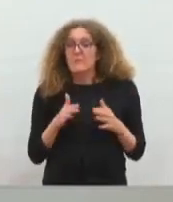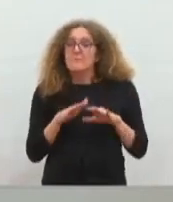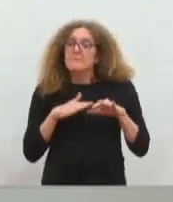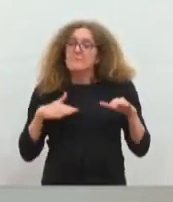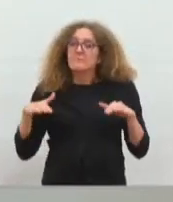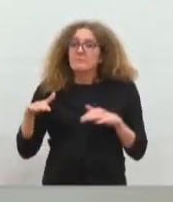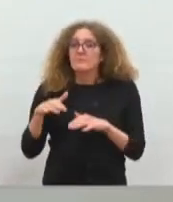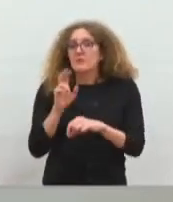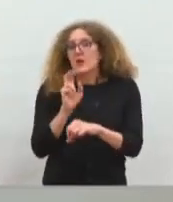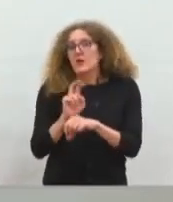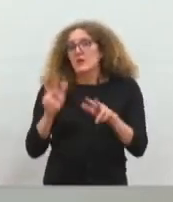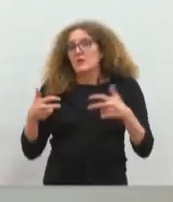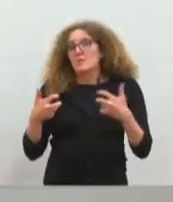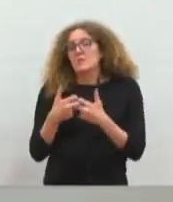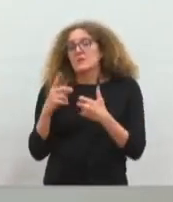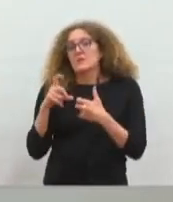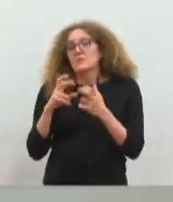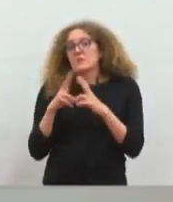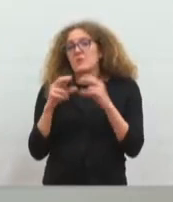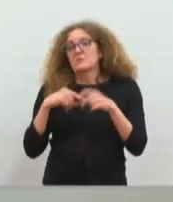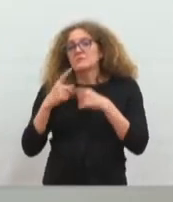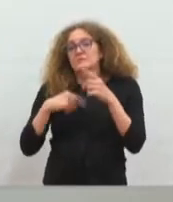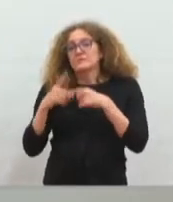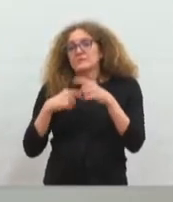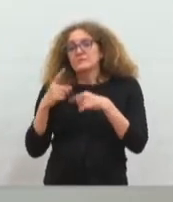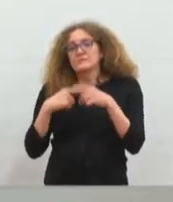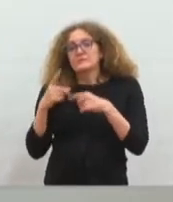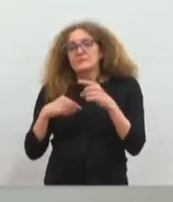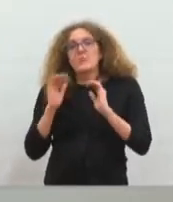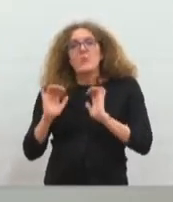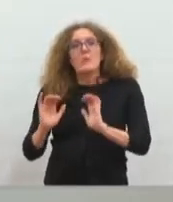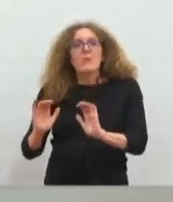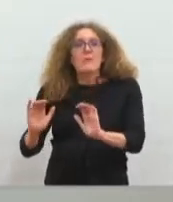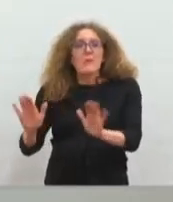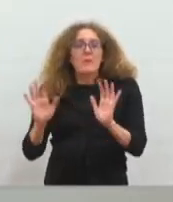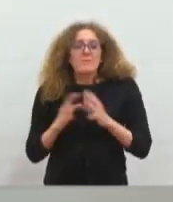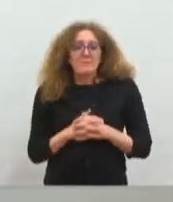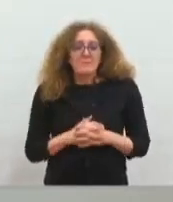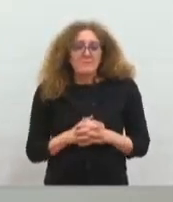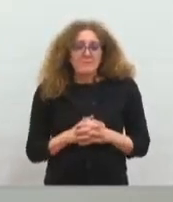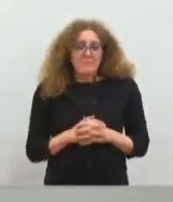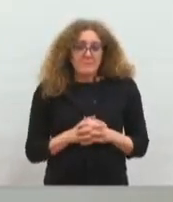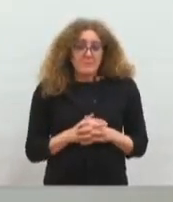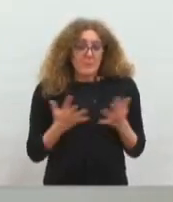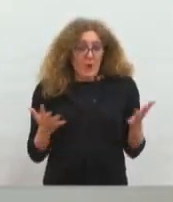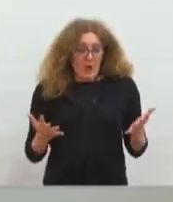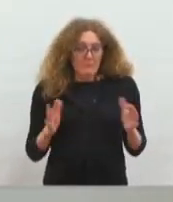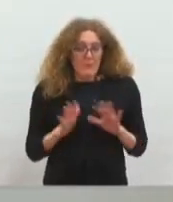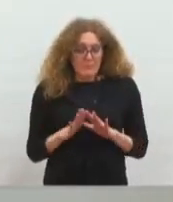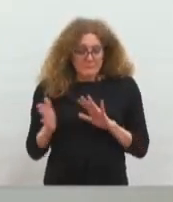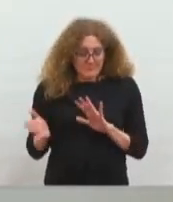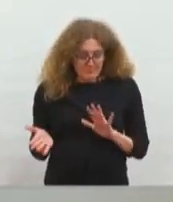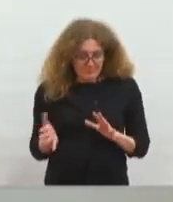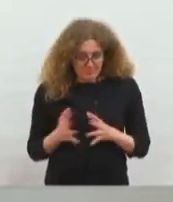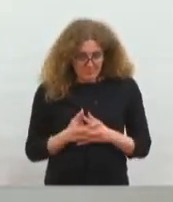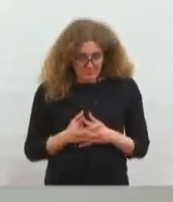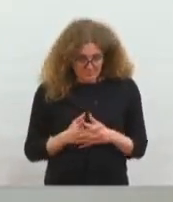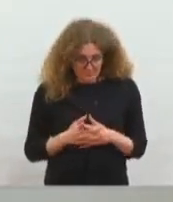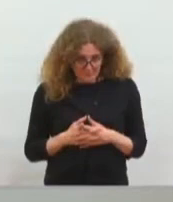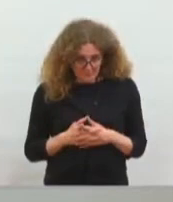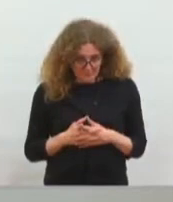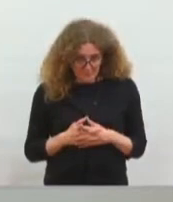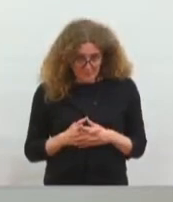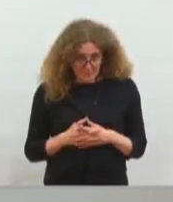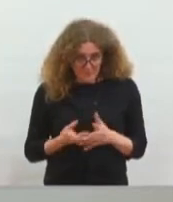'assainissement à peu près similaire autour d'1,39€ et 1,40€. Donc ça vous montre que ces risques, il faut les protéger. A partir de là, ayant fait